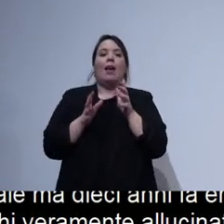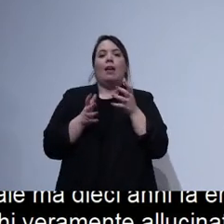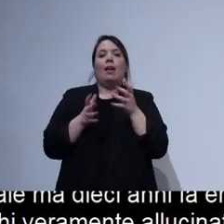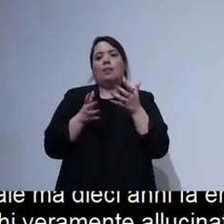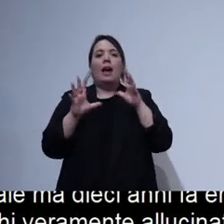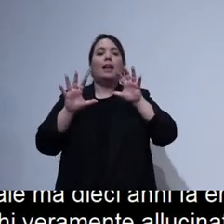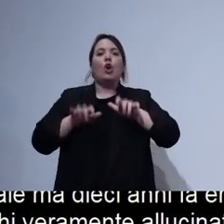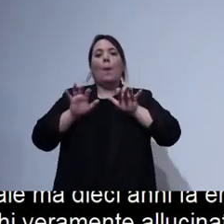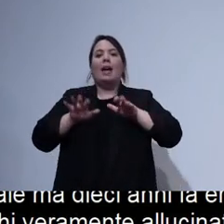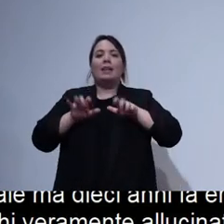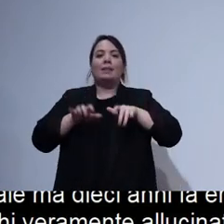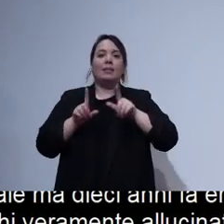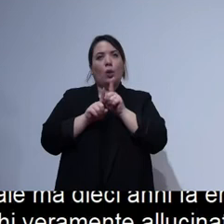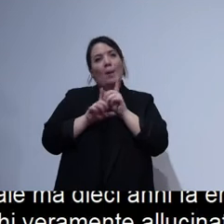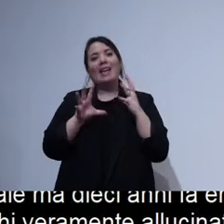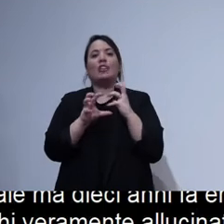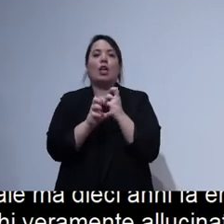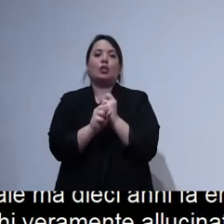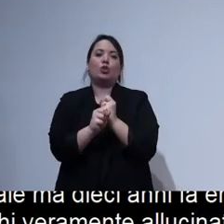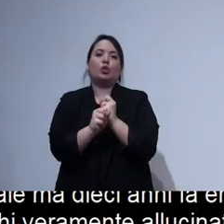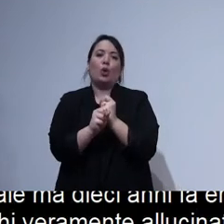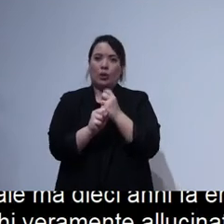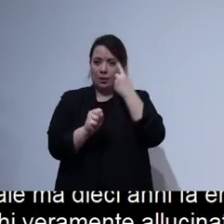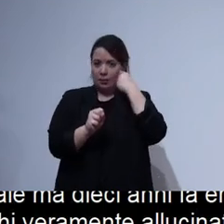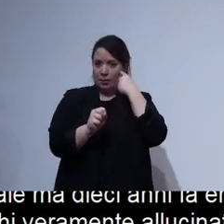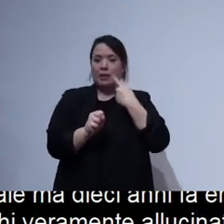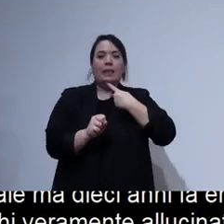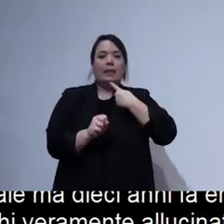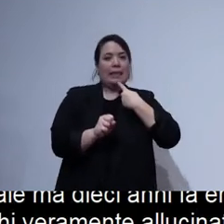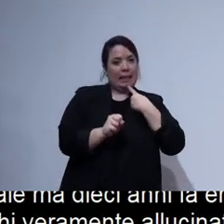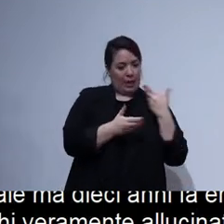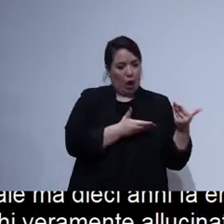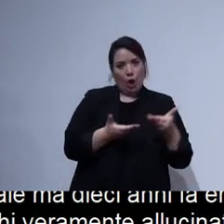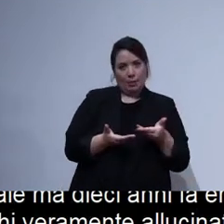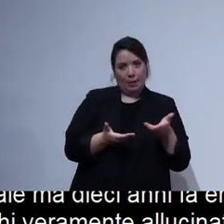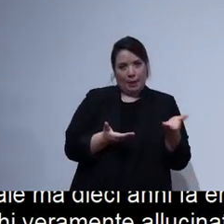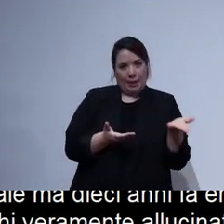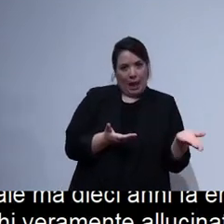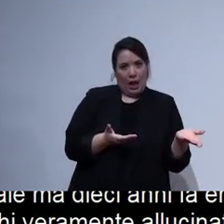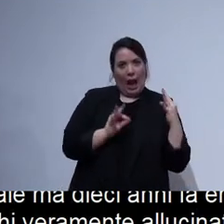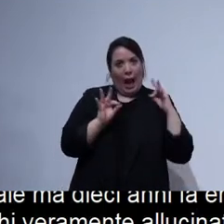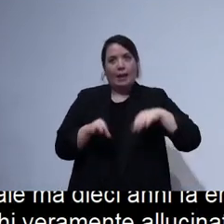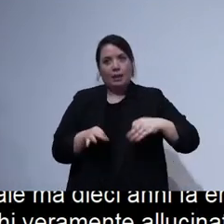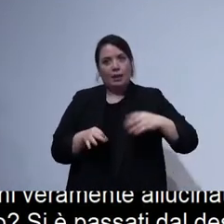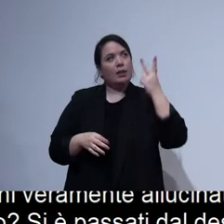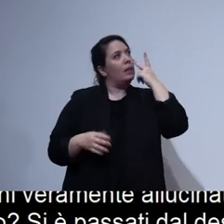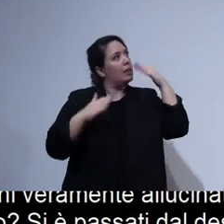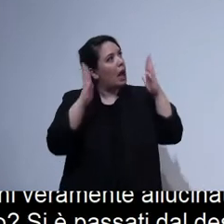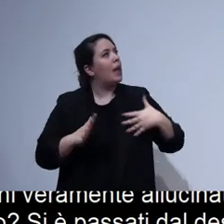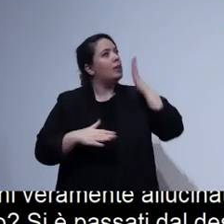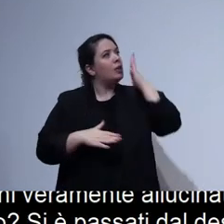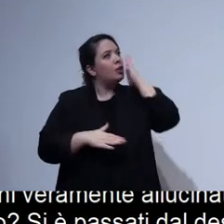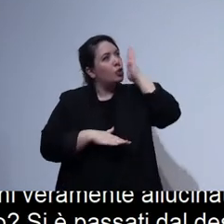recensioni che sono da tutte e due le parti, dalla parte dell'ospite che viaggia, ma anche dalla parte del